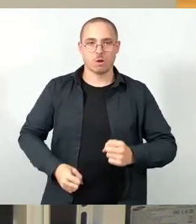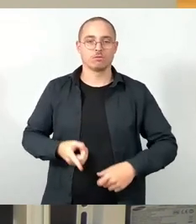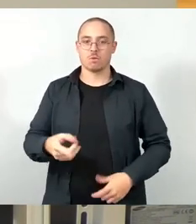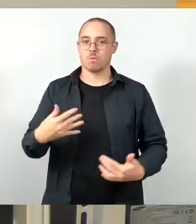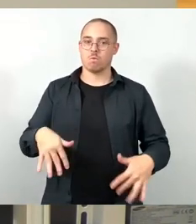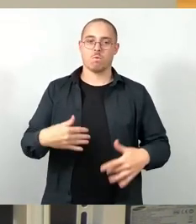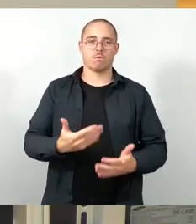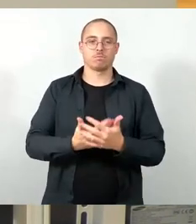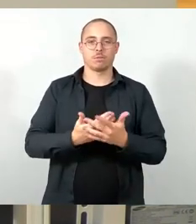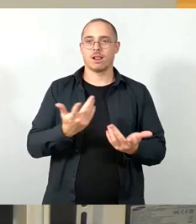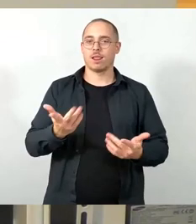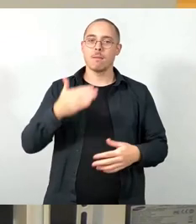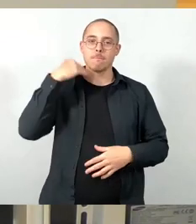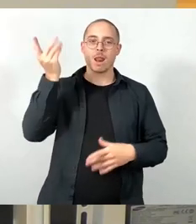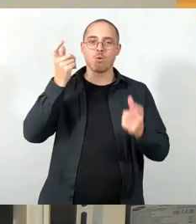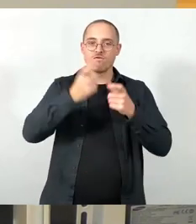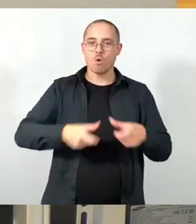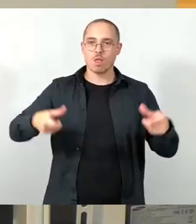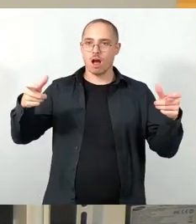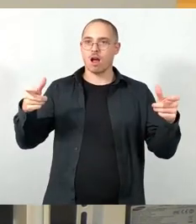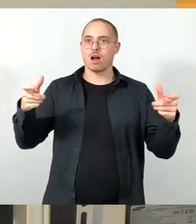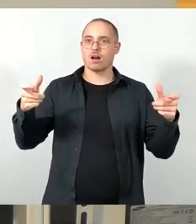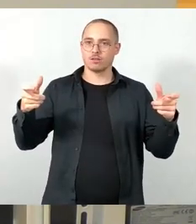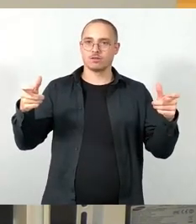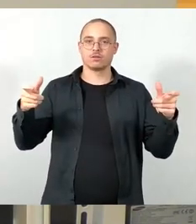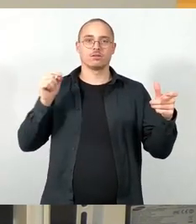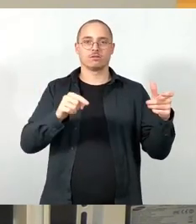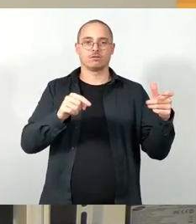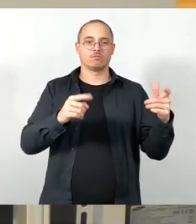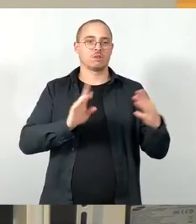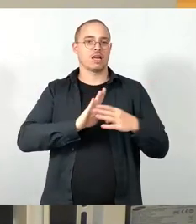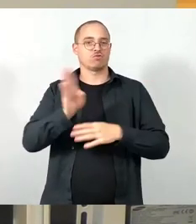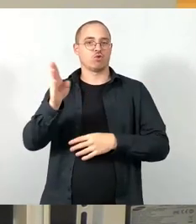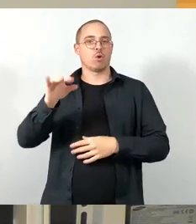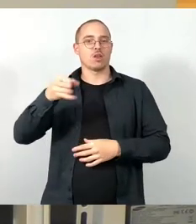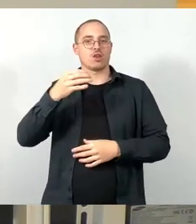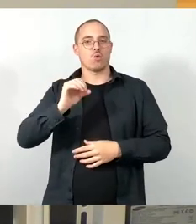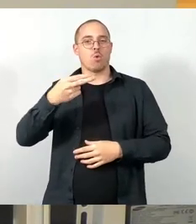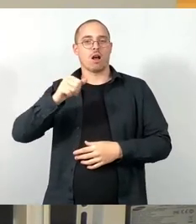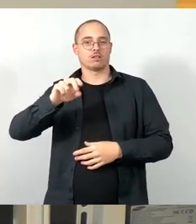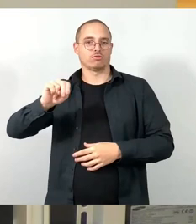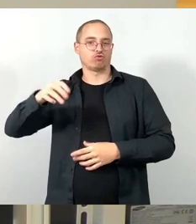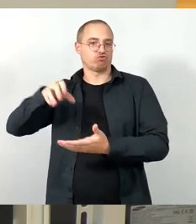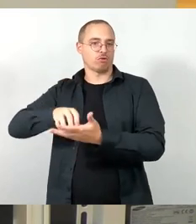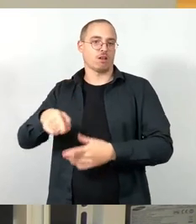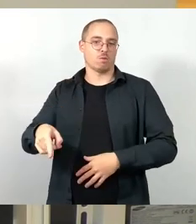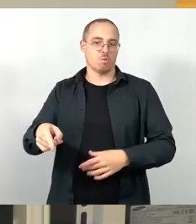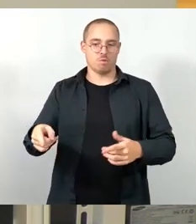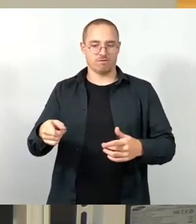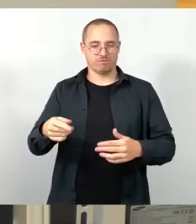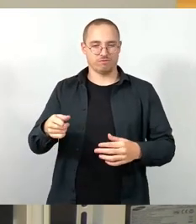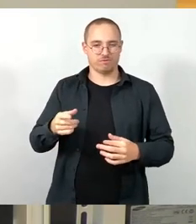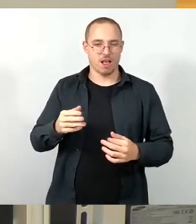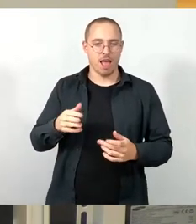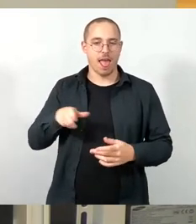Wunder Richtung Fairgarden Johannstadt unterwegs ist, da ist der Elberadweg relativ schmal. Und dort zu erkennen, was hier